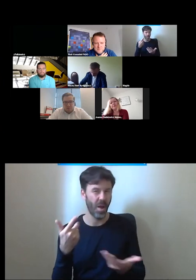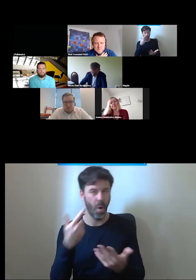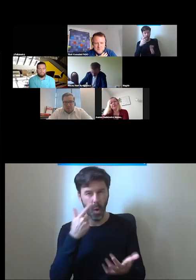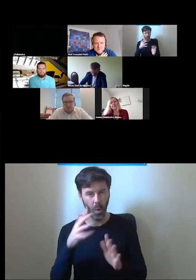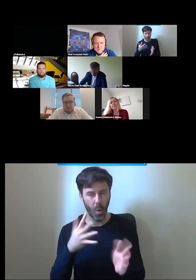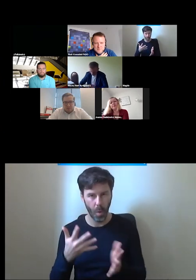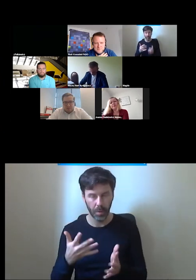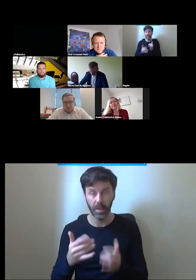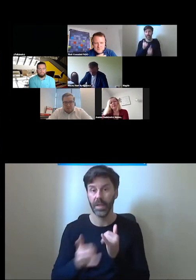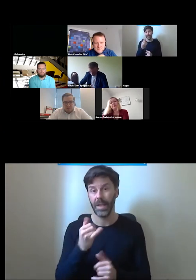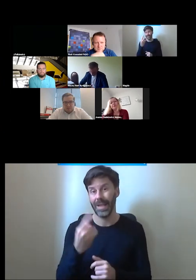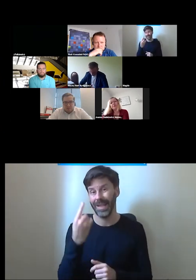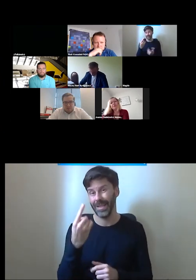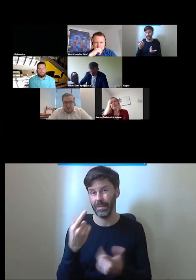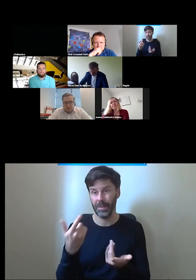to to